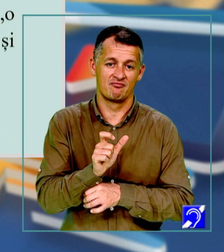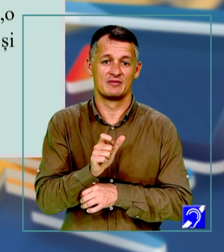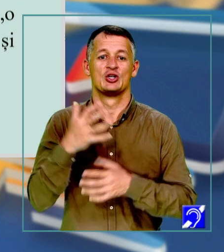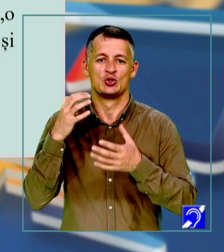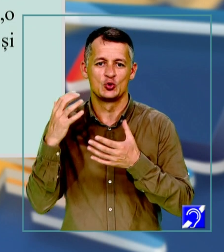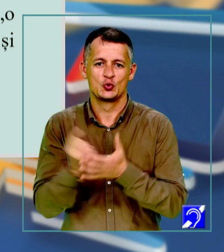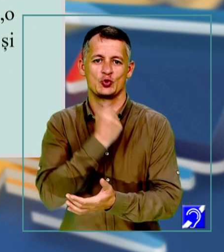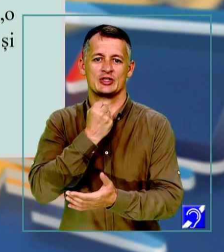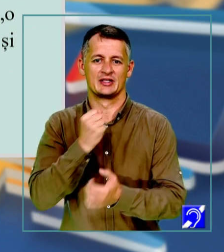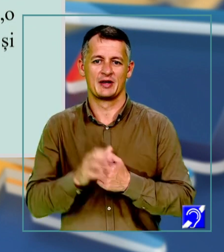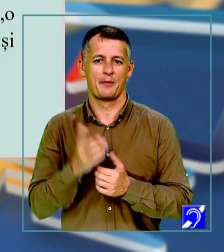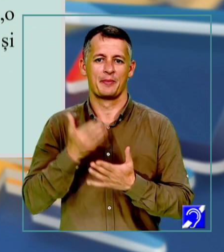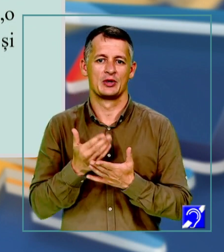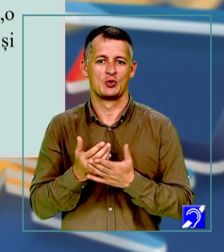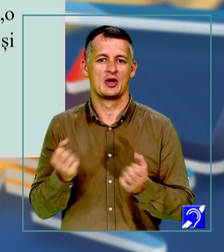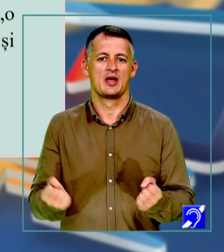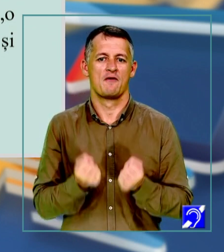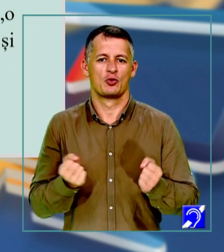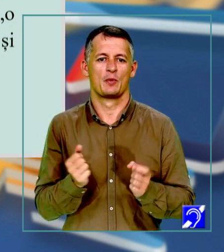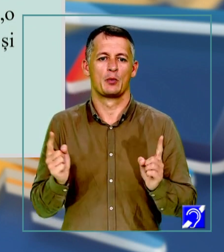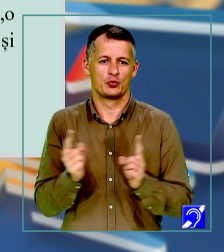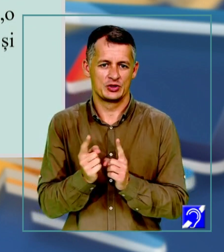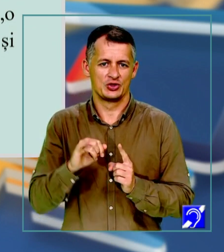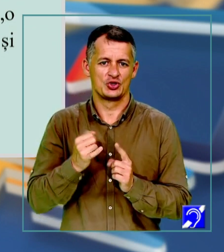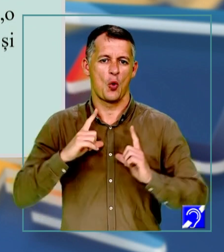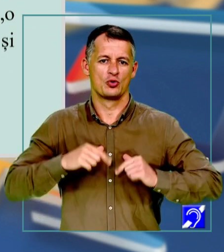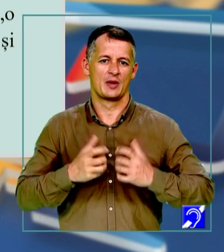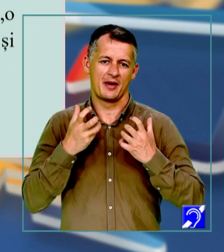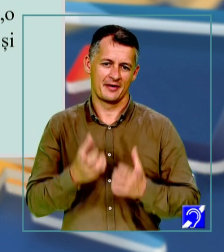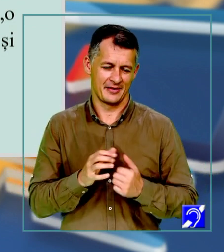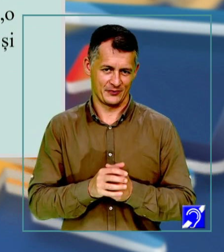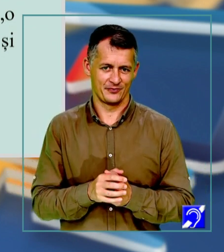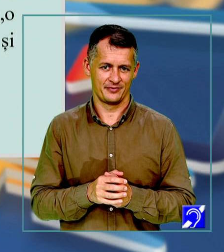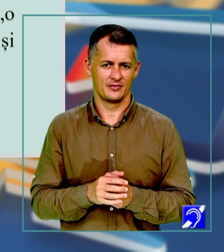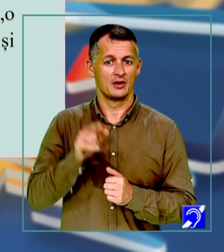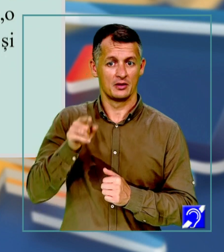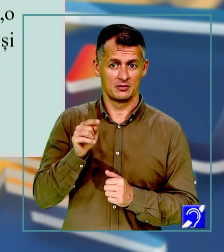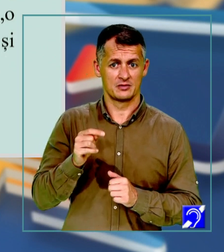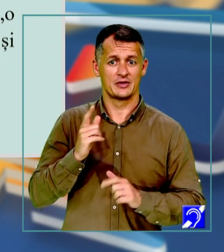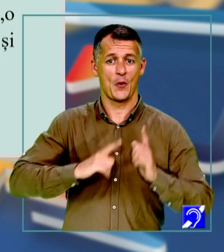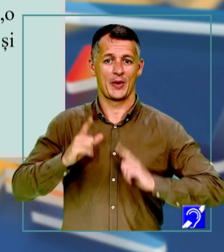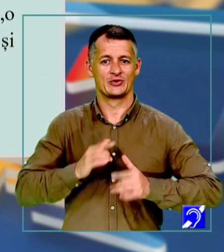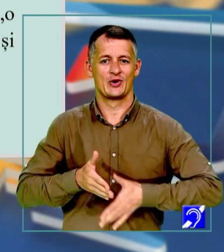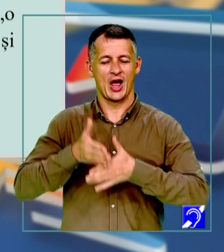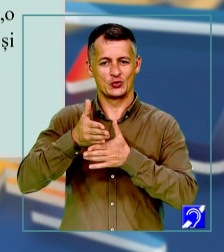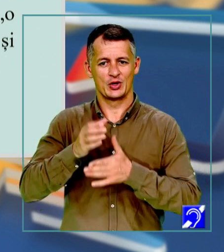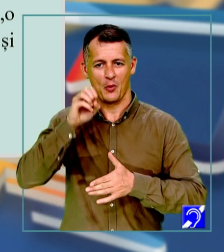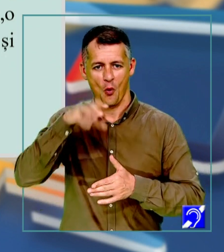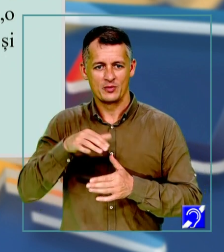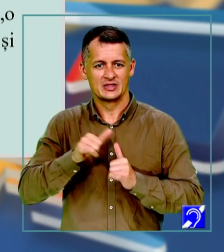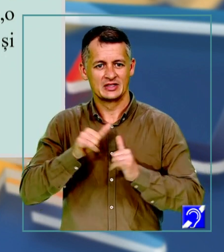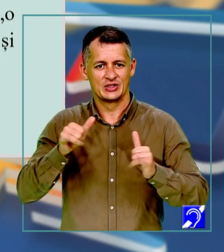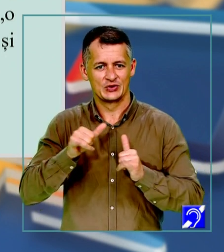mai ușor resimțit, iar oboseala apare mai greu. Astfel, așa cum apare în text, o pasiune îl ajută pe om să se dezvolte